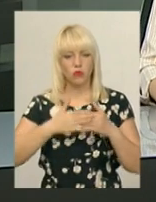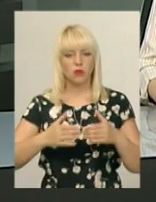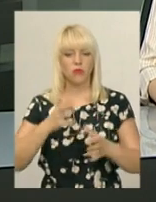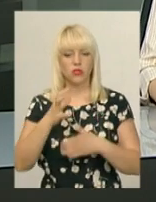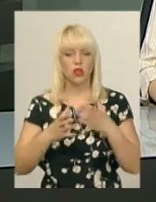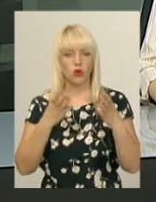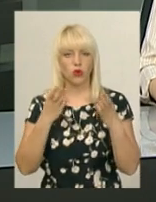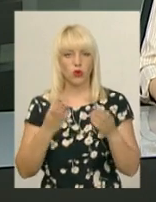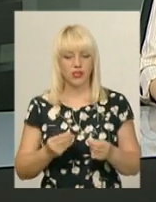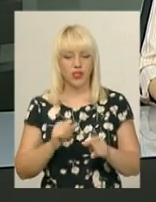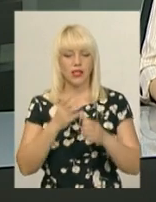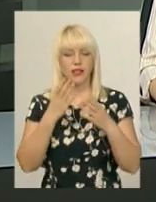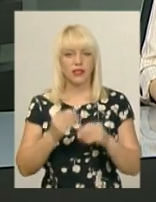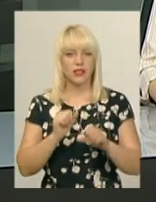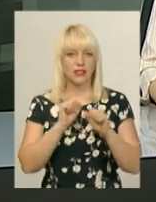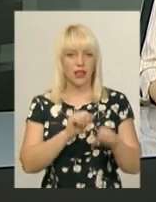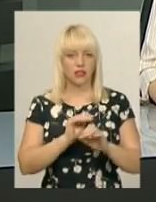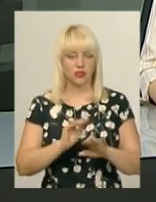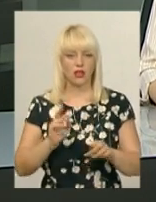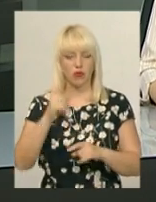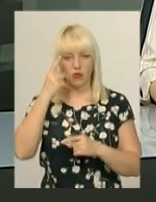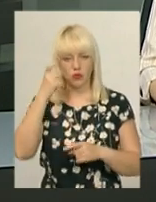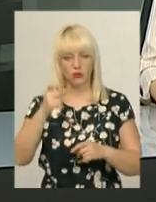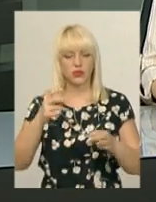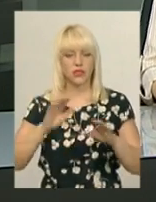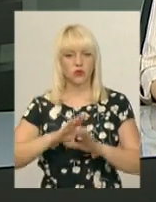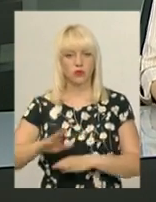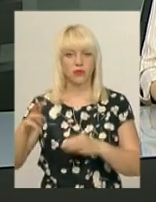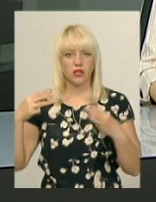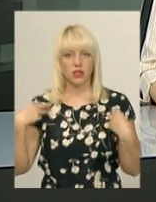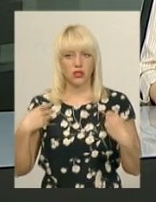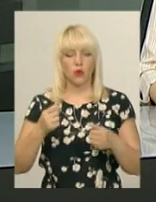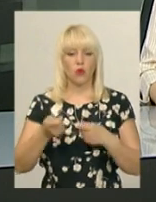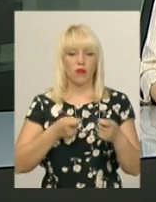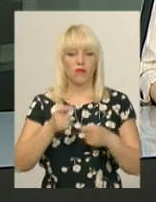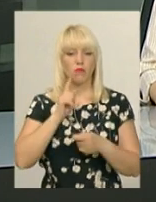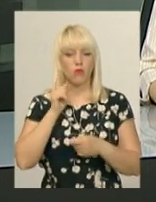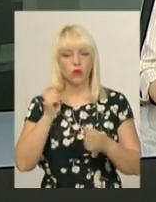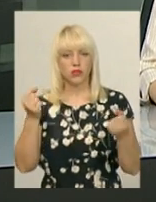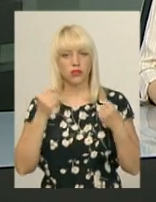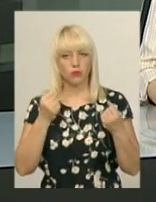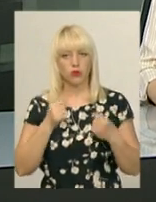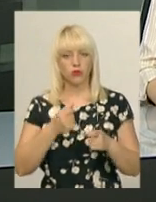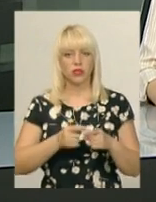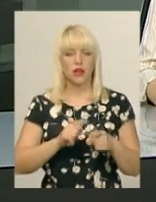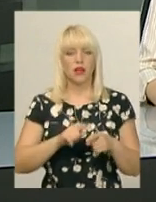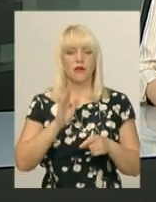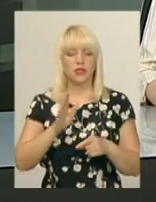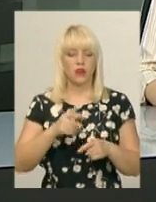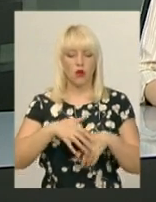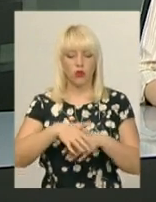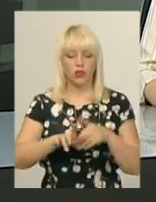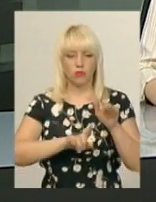захисту дітей. Як повідомила заступник начальника управління молоді та спорту Хмельницької міської ради Олена Манзій, хода стартує від